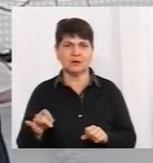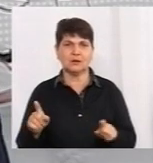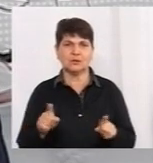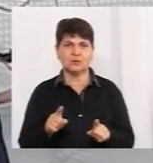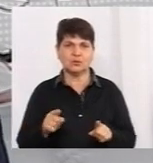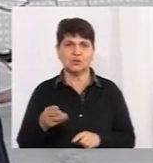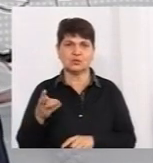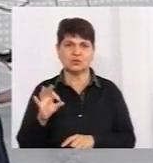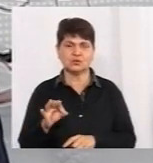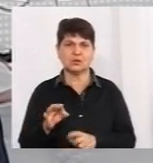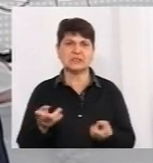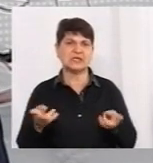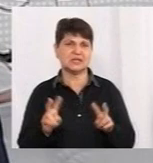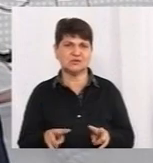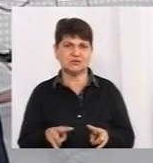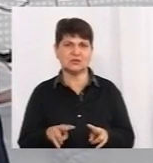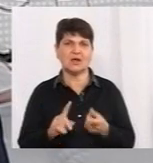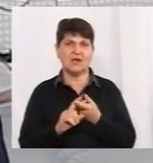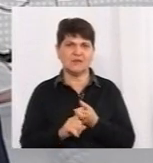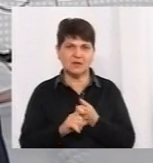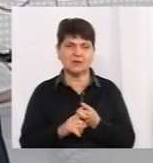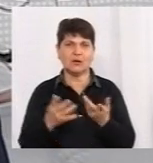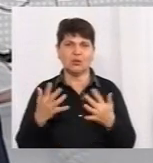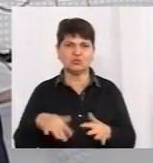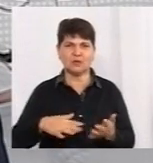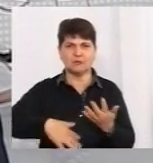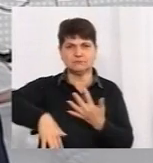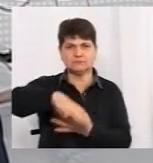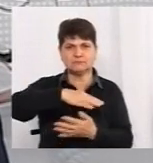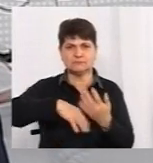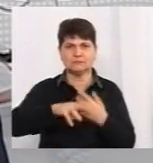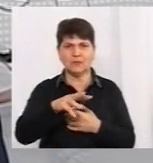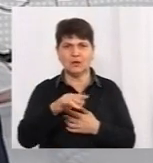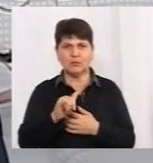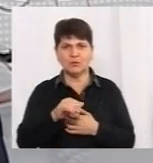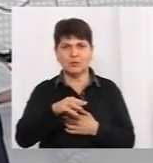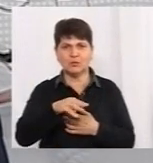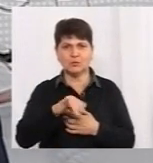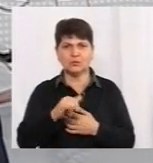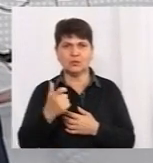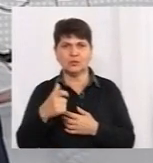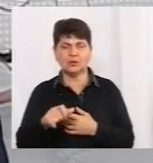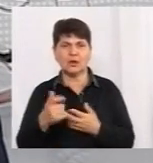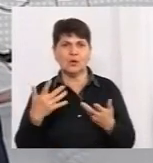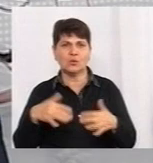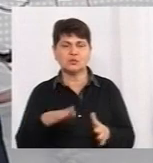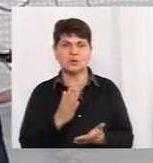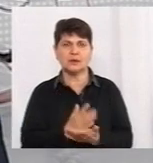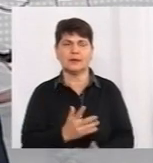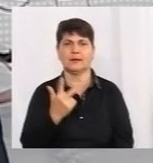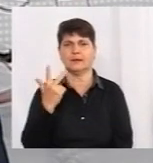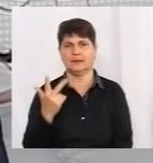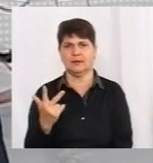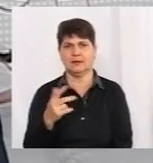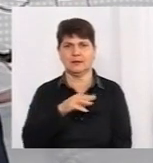він залишився, він мутує, вже вчені говорять, що є три типи вірусу